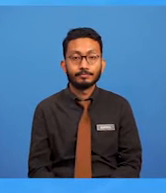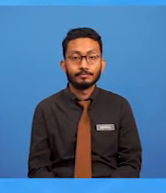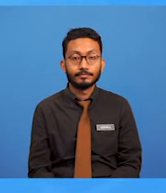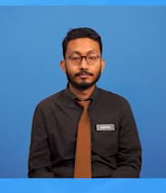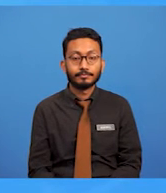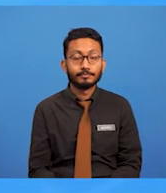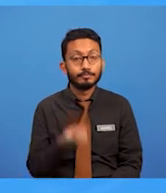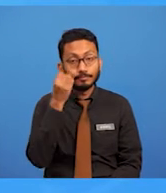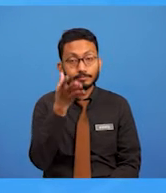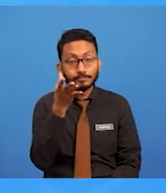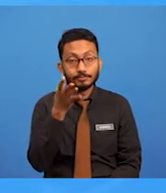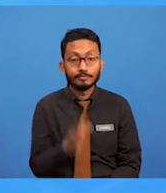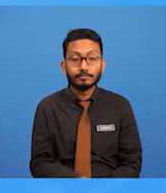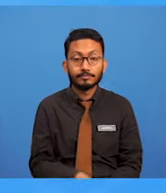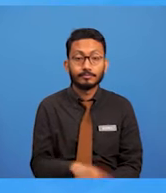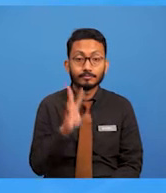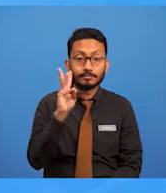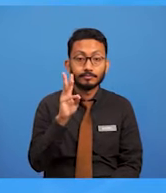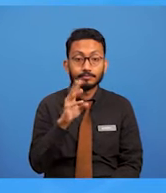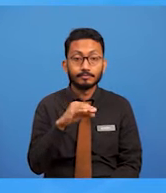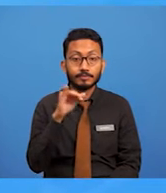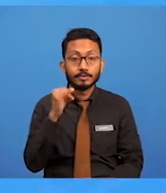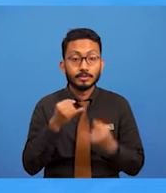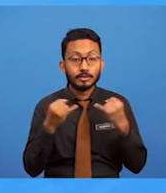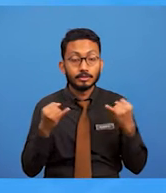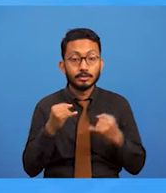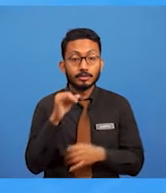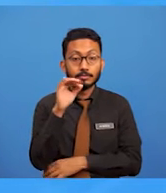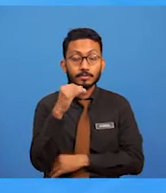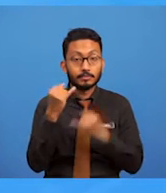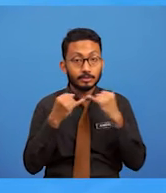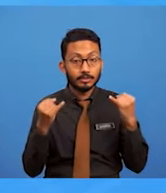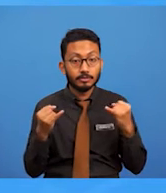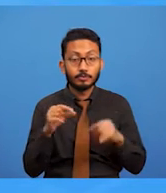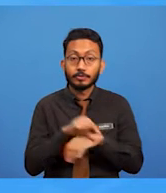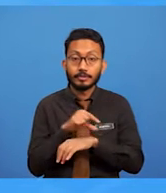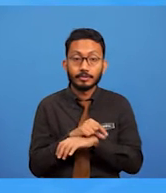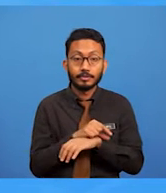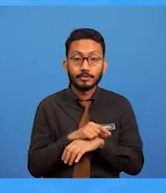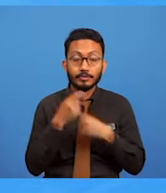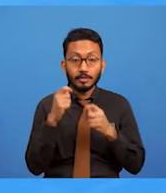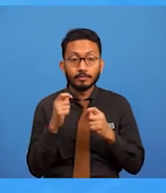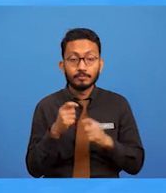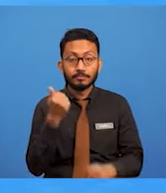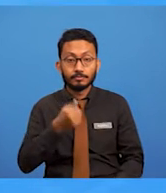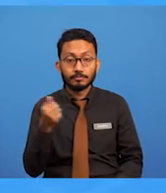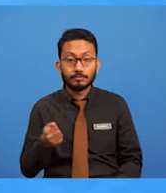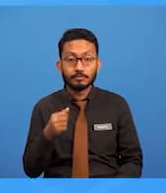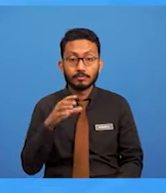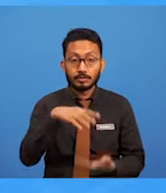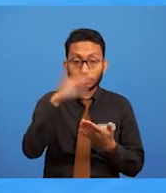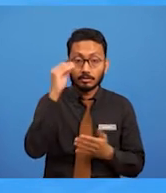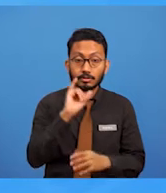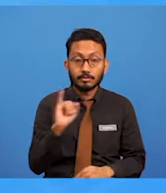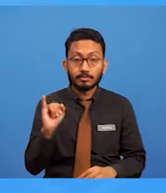Nyatakan enam jenis sasaran pengguna yang telah anda pelajari sebentar